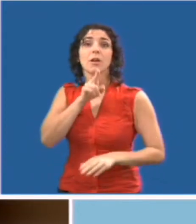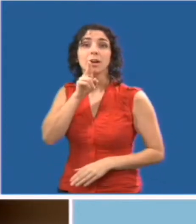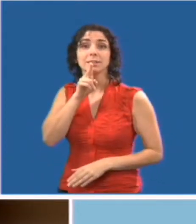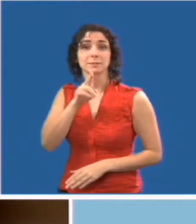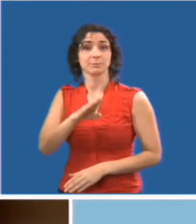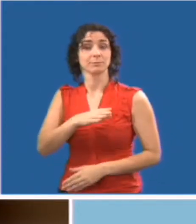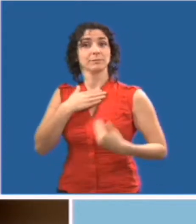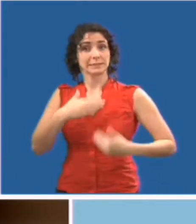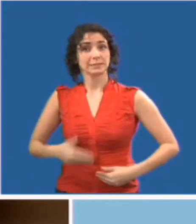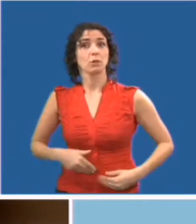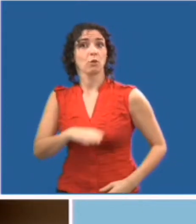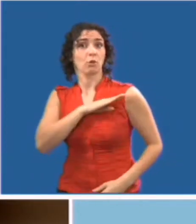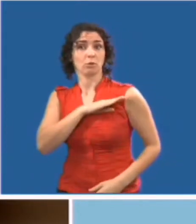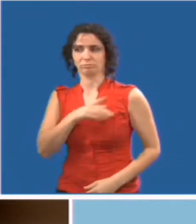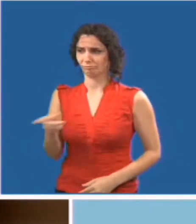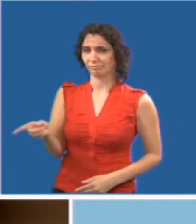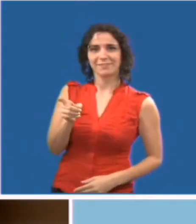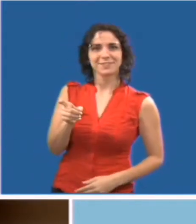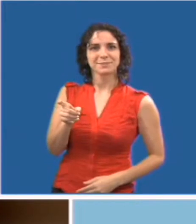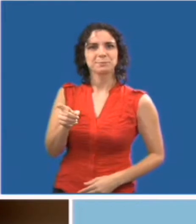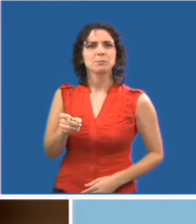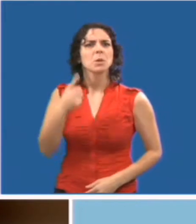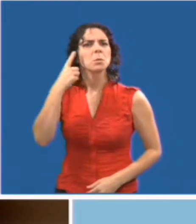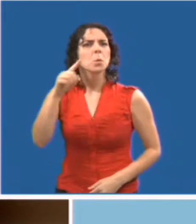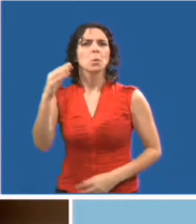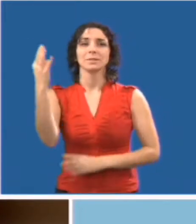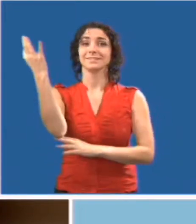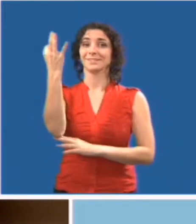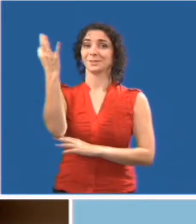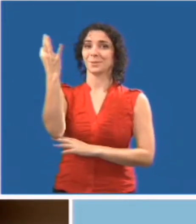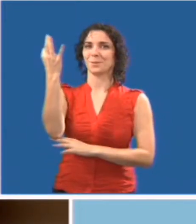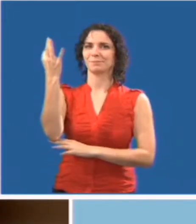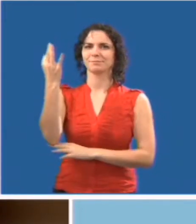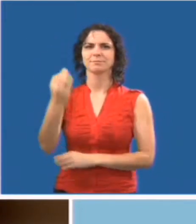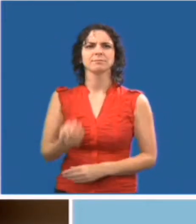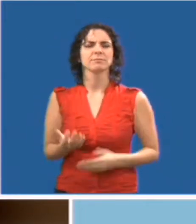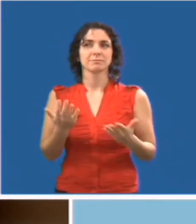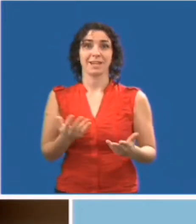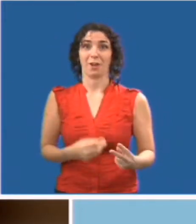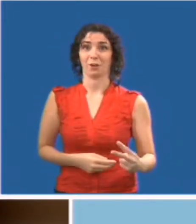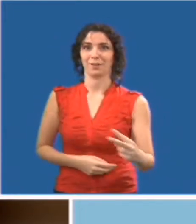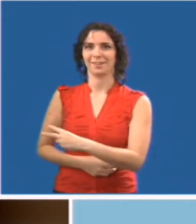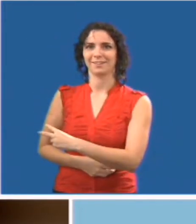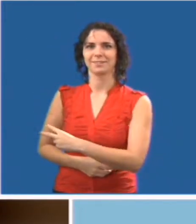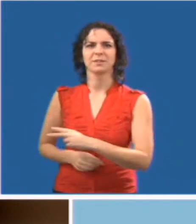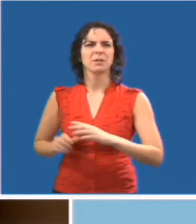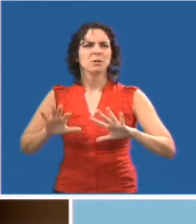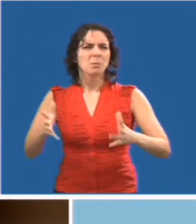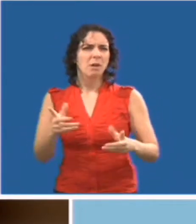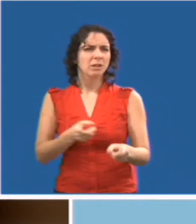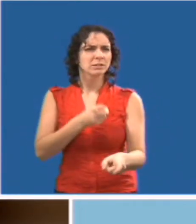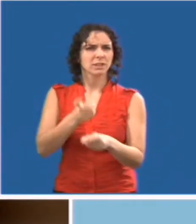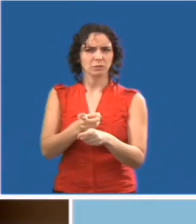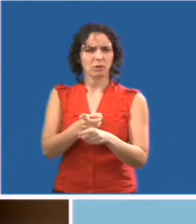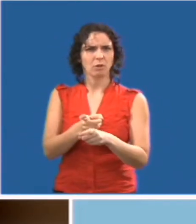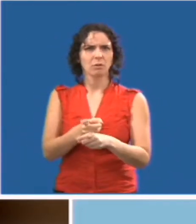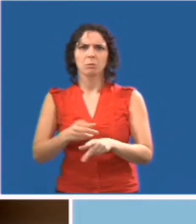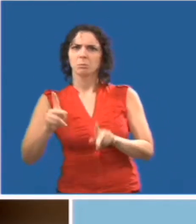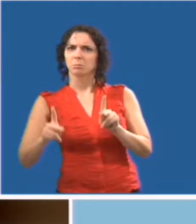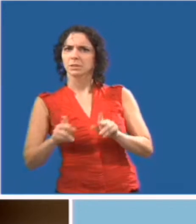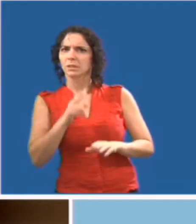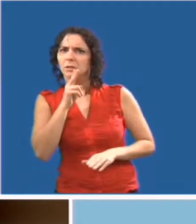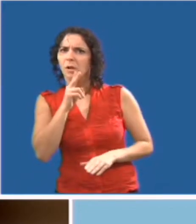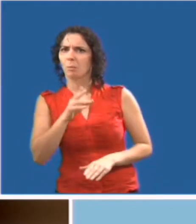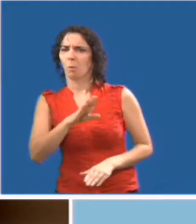lors de la journée d'orientation. Écoutons la conversation entre le directeur et cette personne alors qu'il